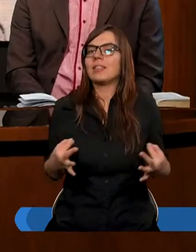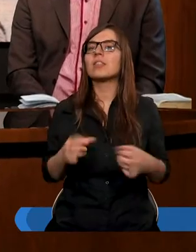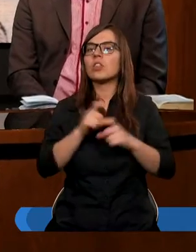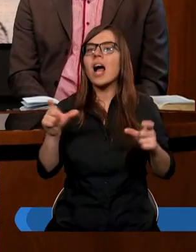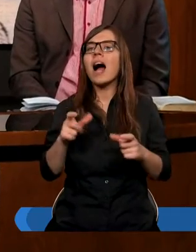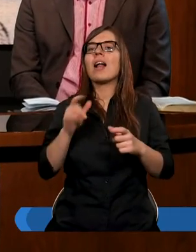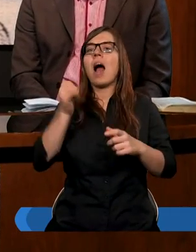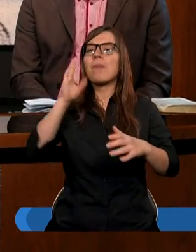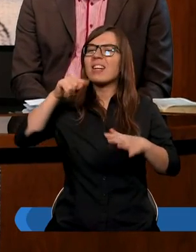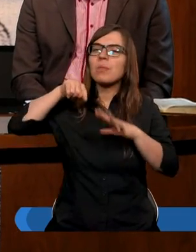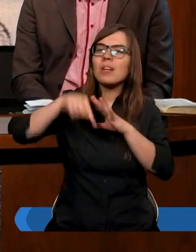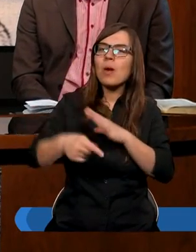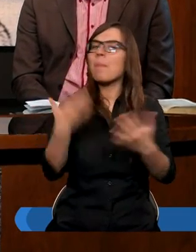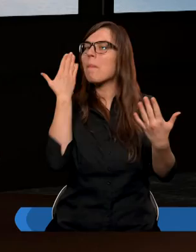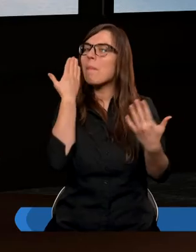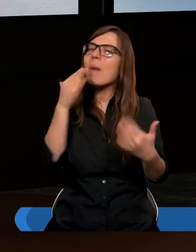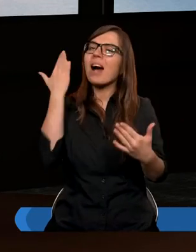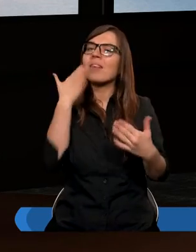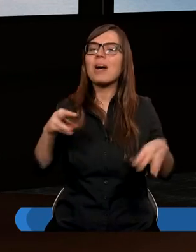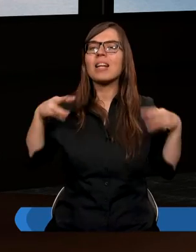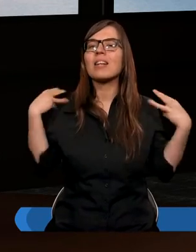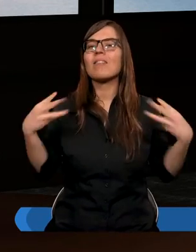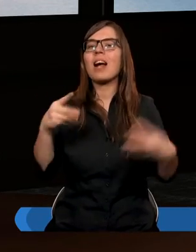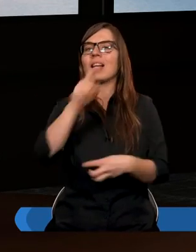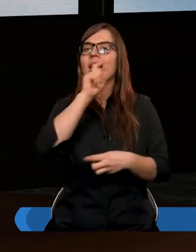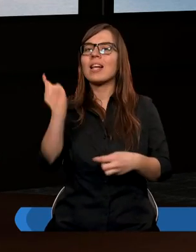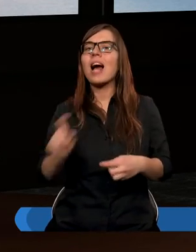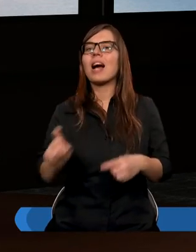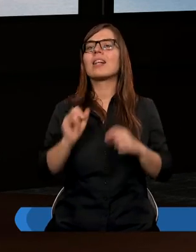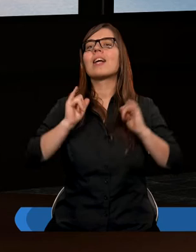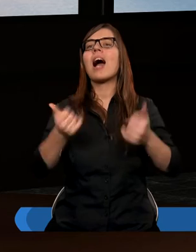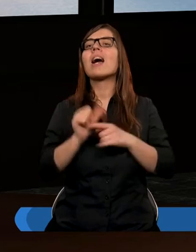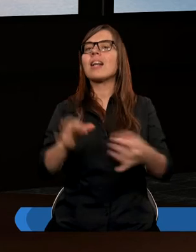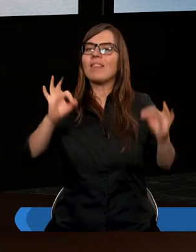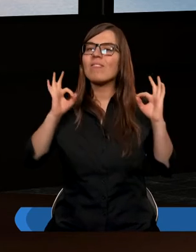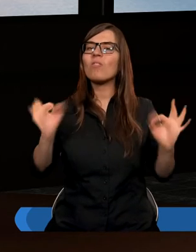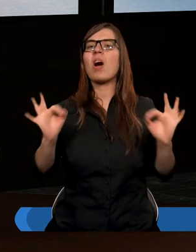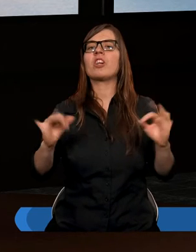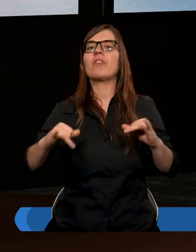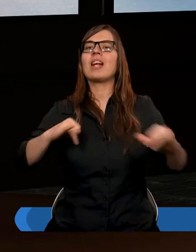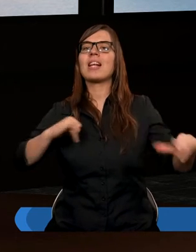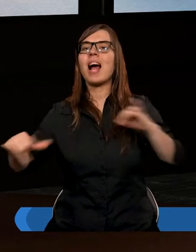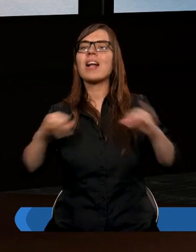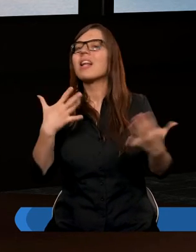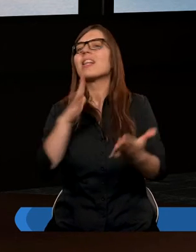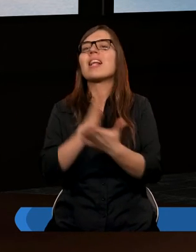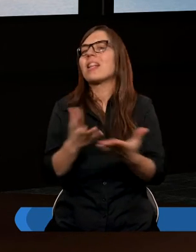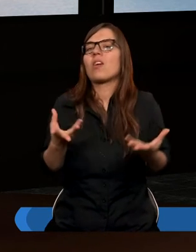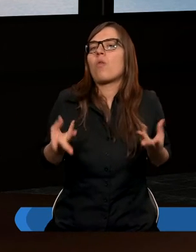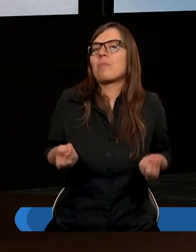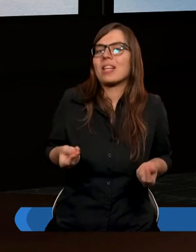zgłębiać bardzo ważne zagadnienia, jakim jest właściwe zarządzanie nie tylko